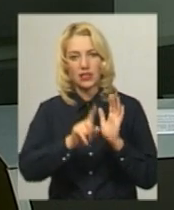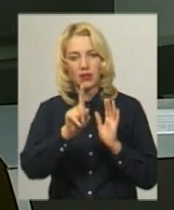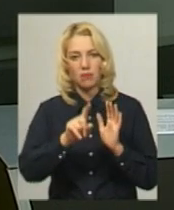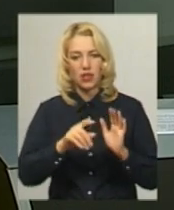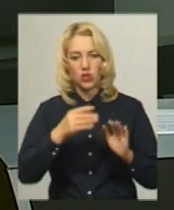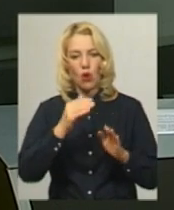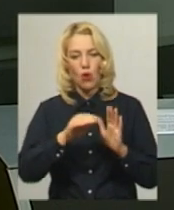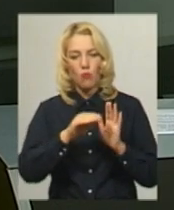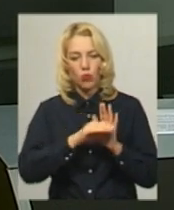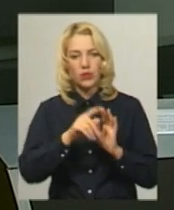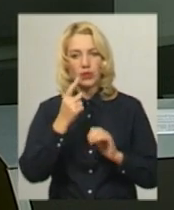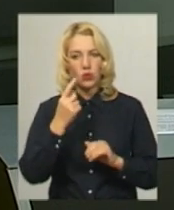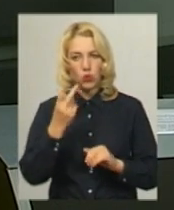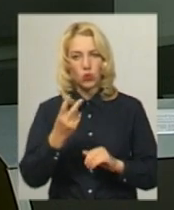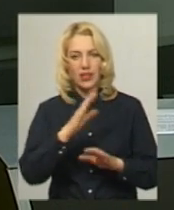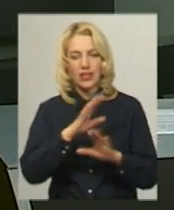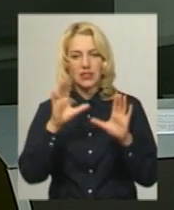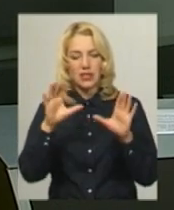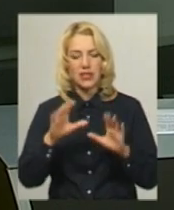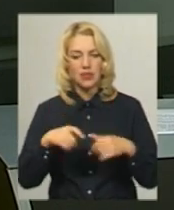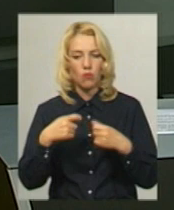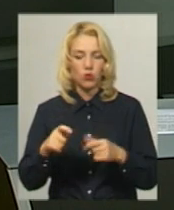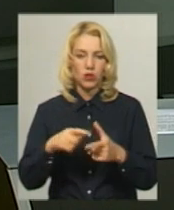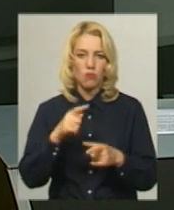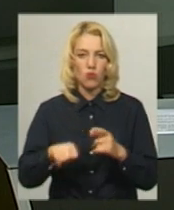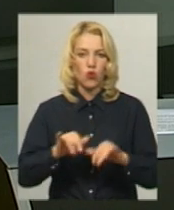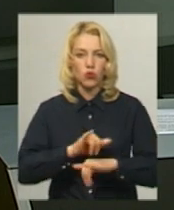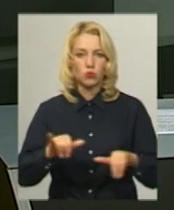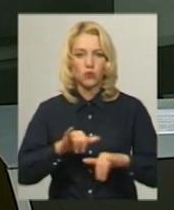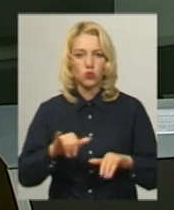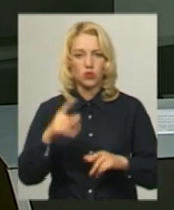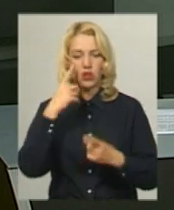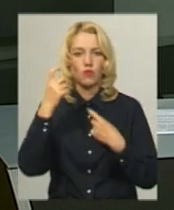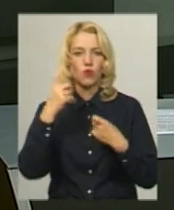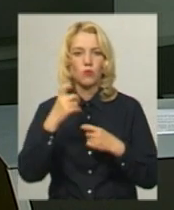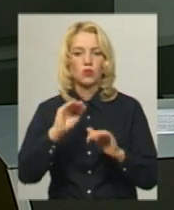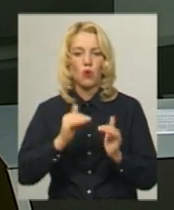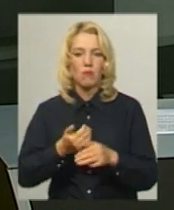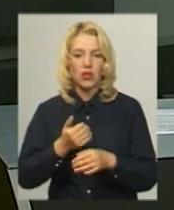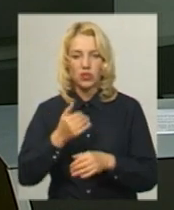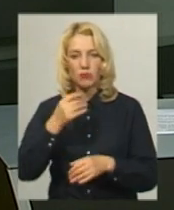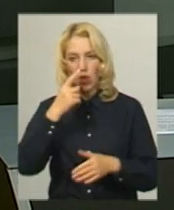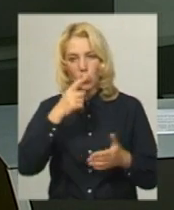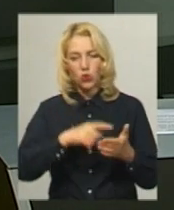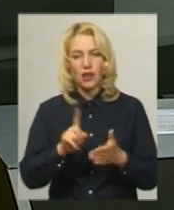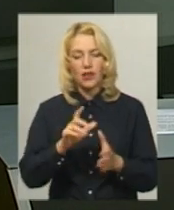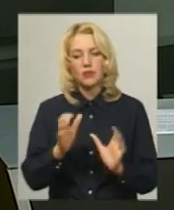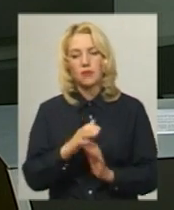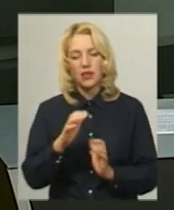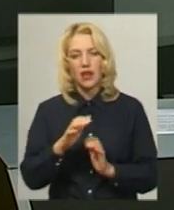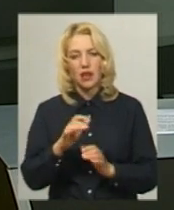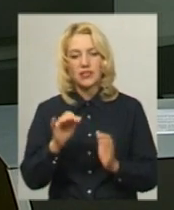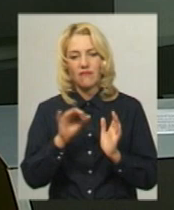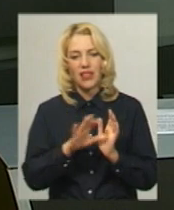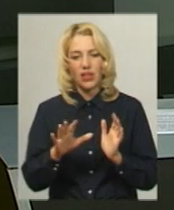пункту 2. Несанкціонованій збут або розповсюдження інформації з обмеженим доступом, яка зберігається у електронно